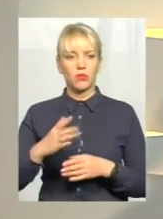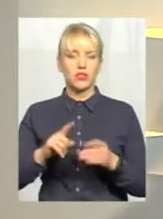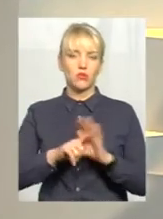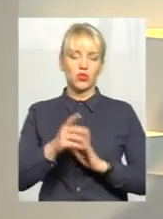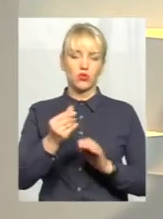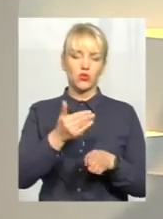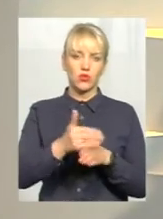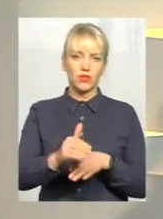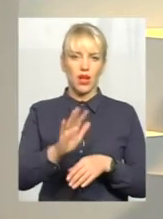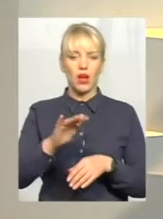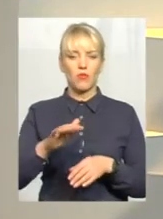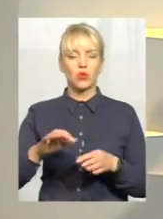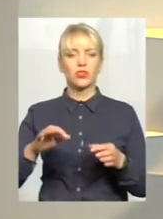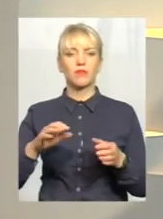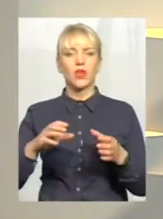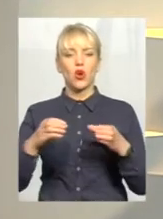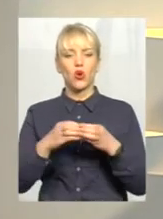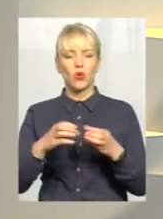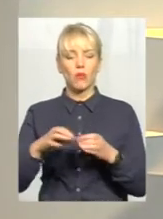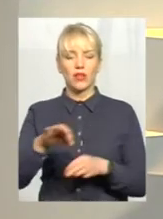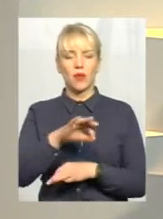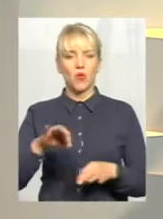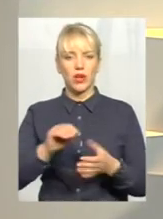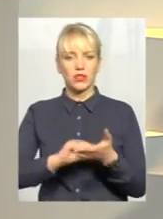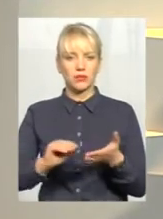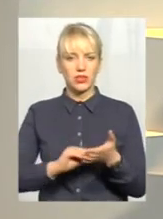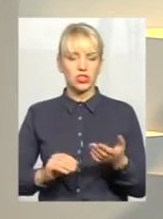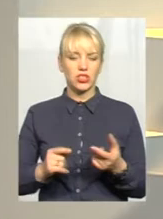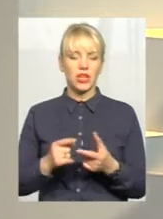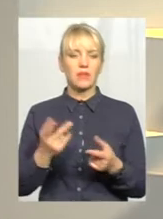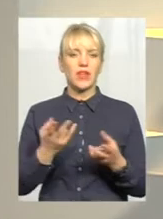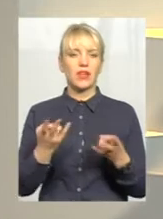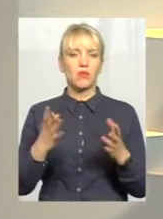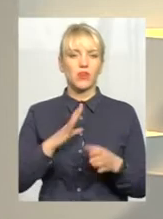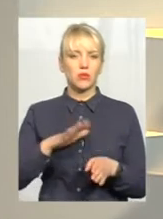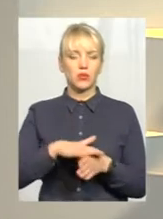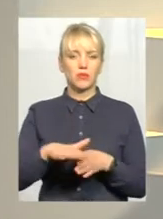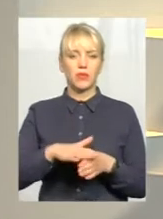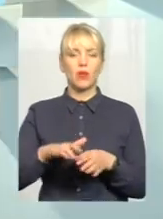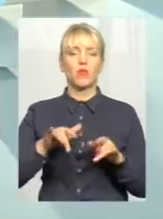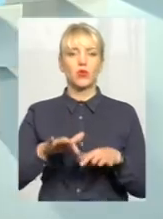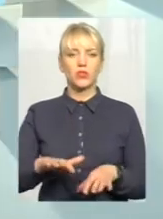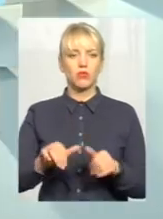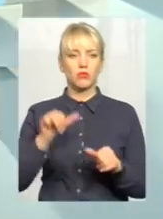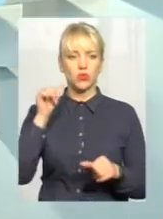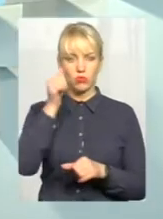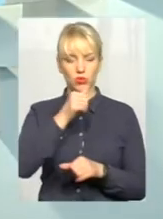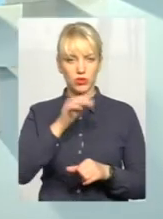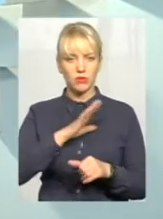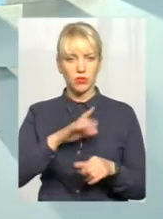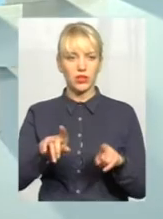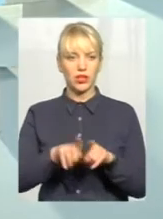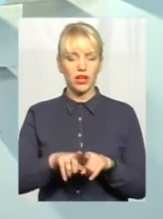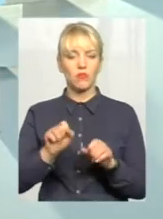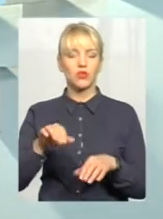потім громада пише проєкт, який має реалізовувати, чи навпаки? Процедура, насправді, виглядала, ну, принаймні, в минулому році, в цьому році вона певною мірою